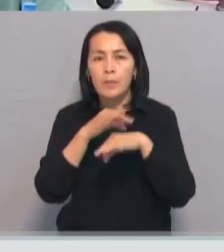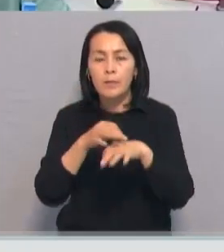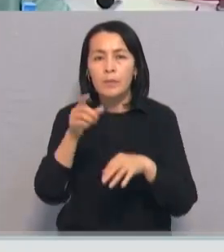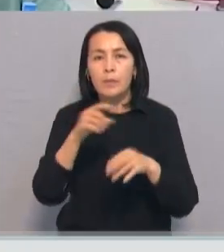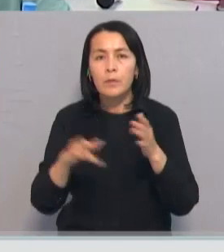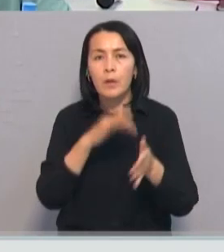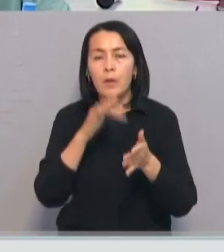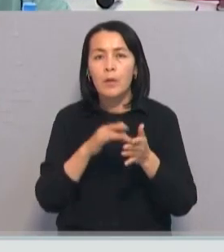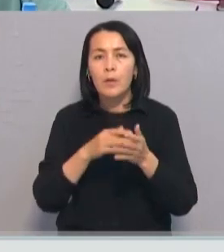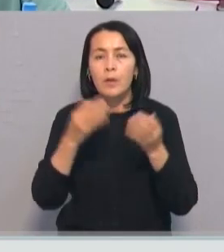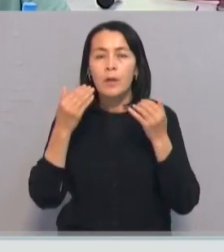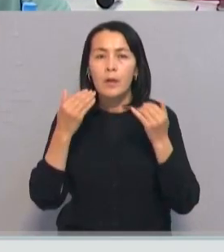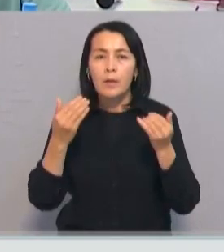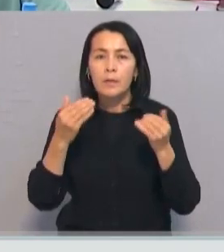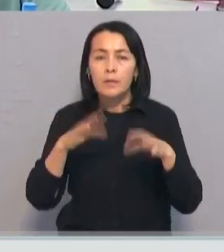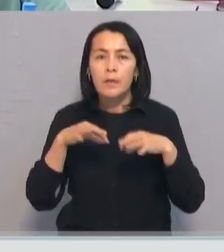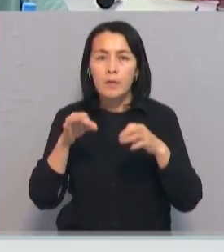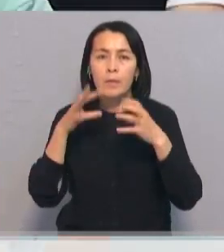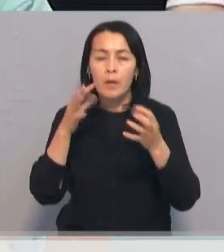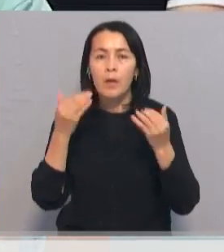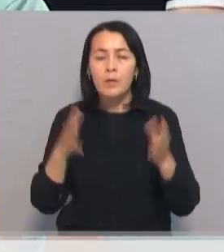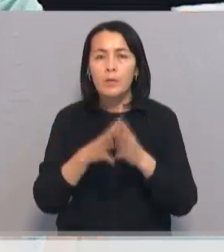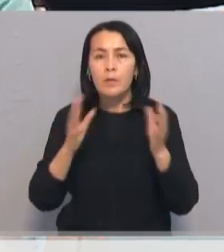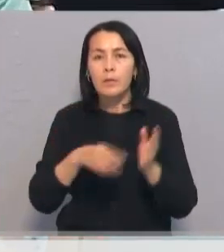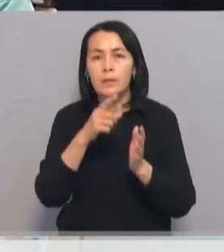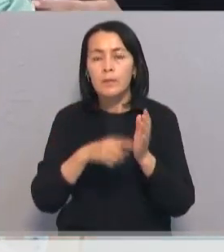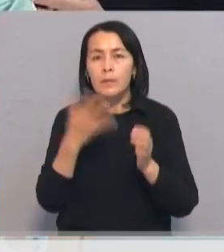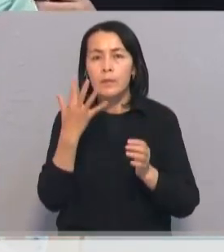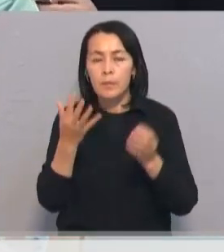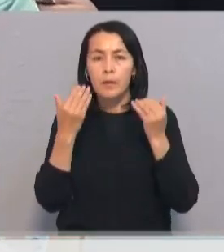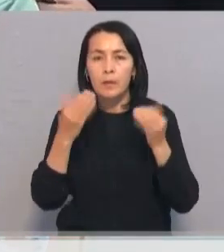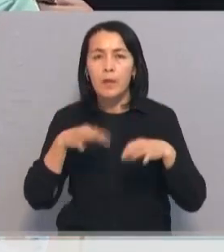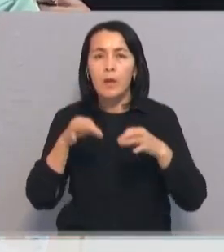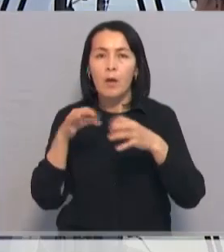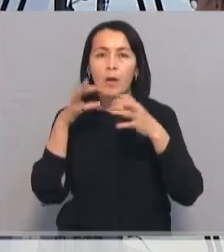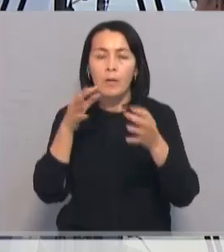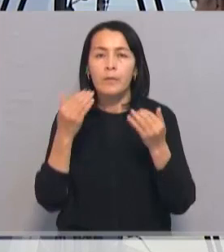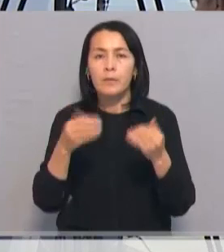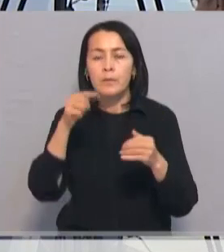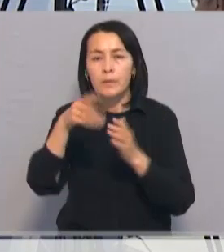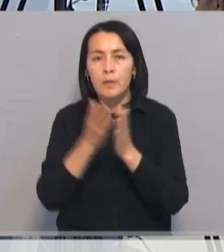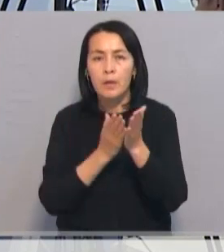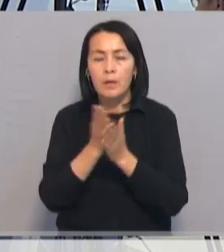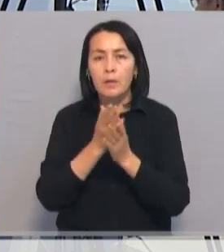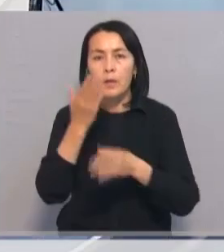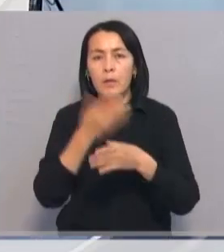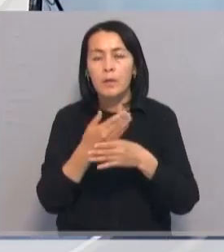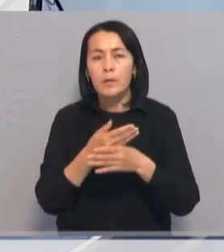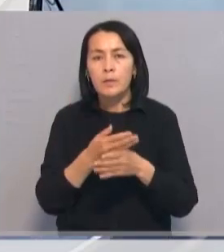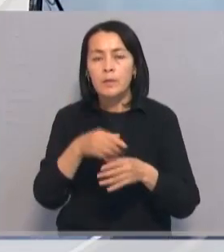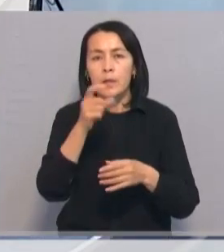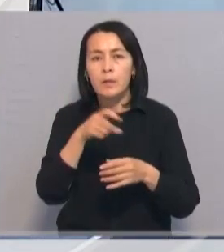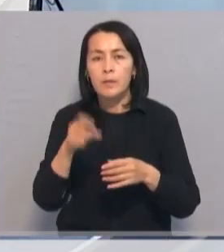людей в городе и на социально значимых маршрутах. Их около 75. Автобусные маршруты в этом направлении обслуживают